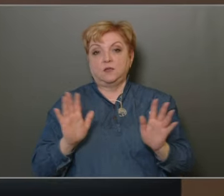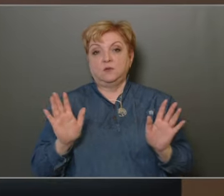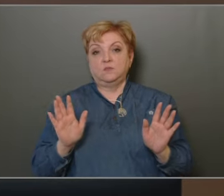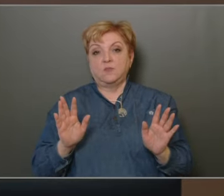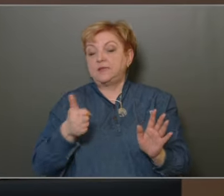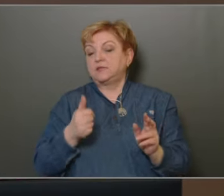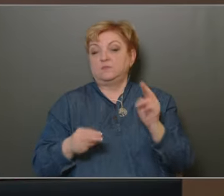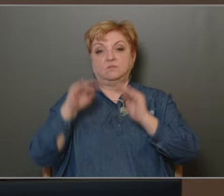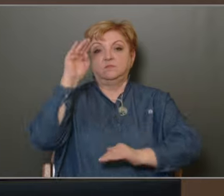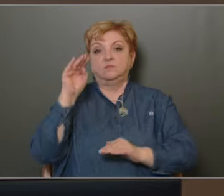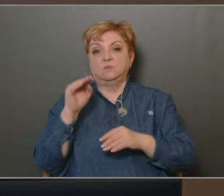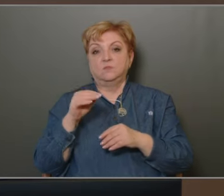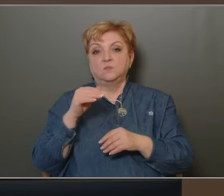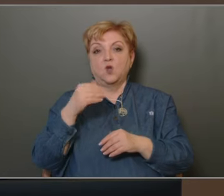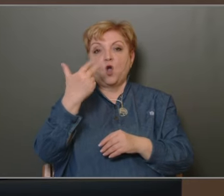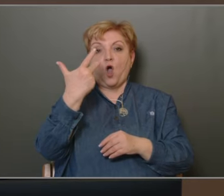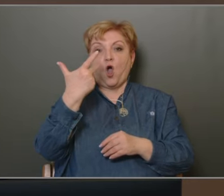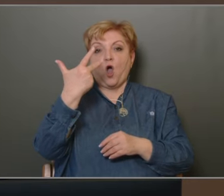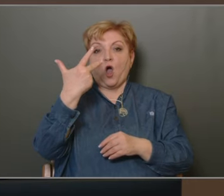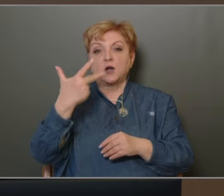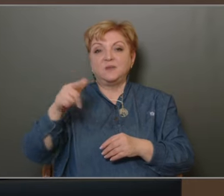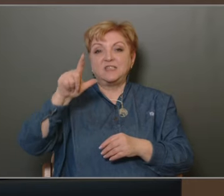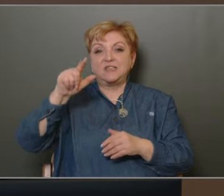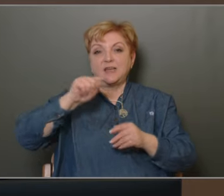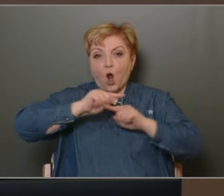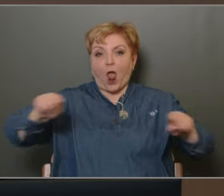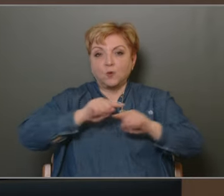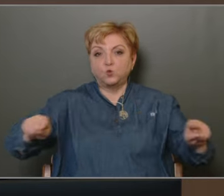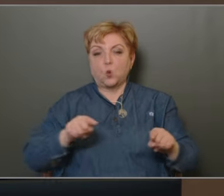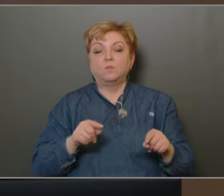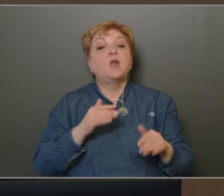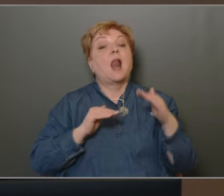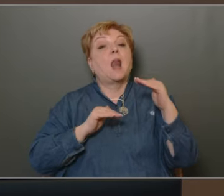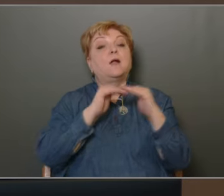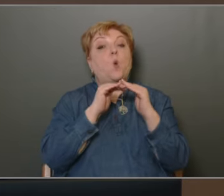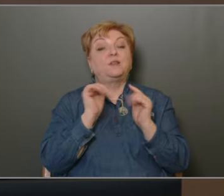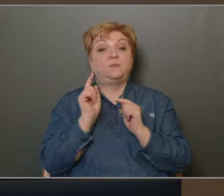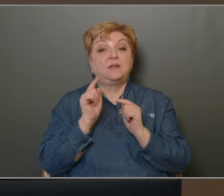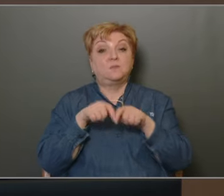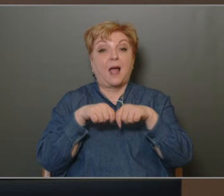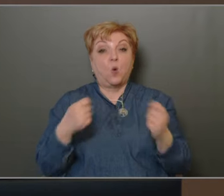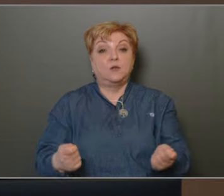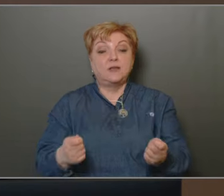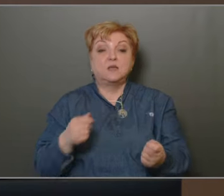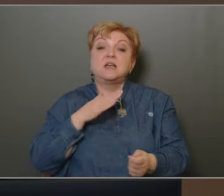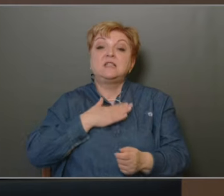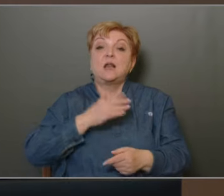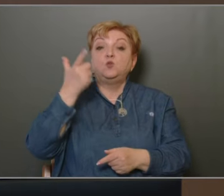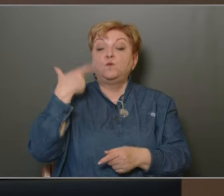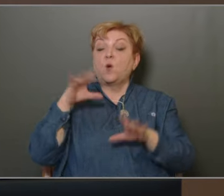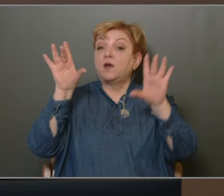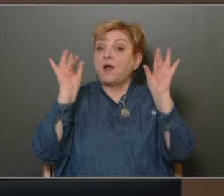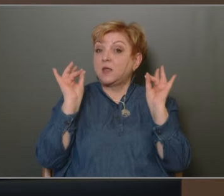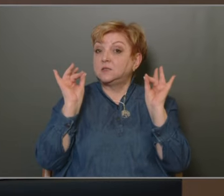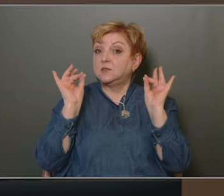döntő, 32-szer alá húzom. Második ilyen a dolog, a legoptimálisabb megoldást szerettük volna